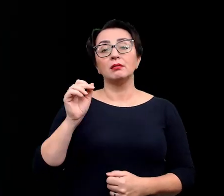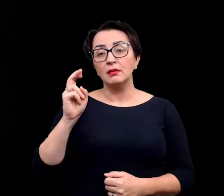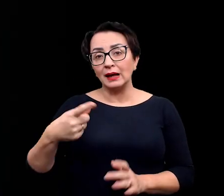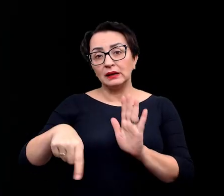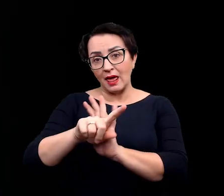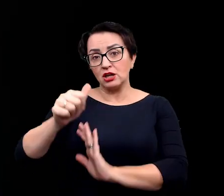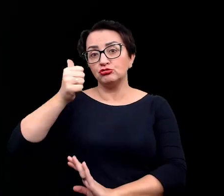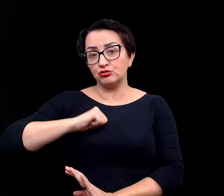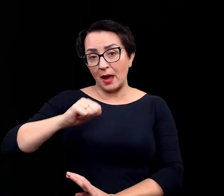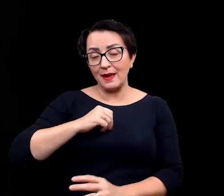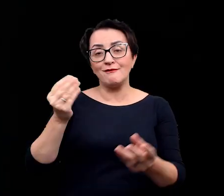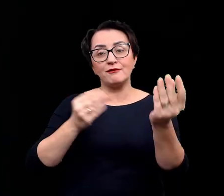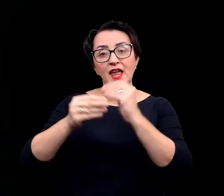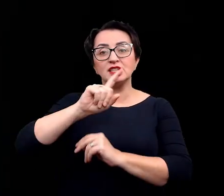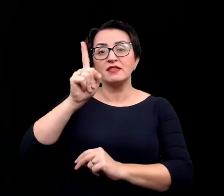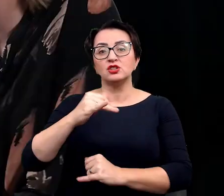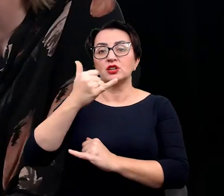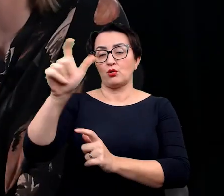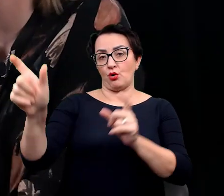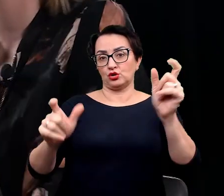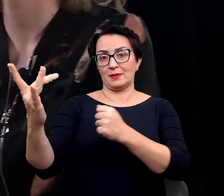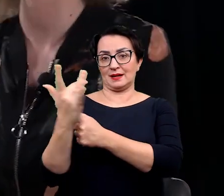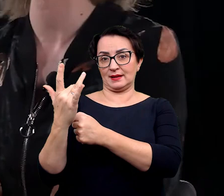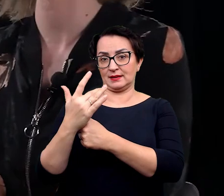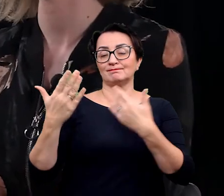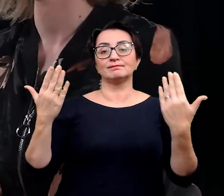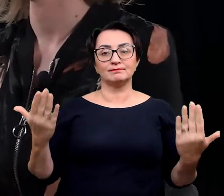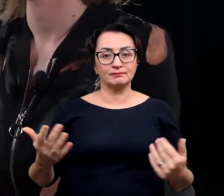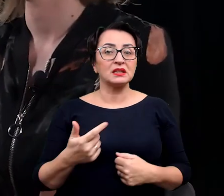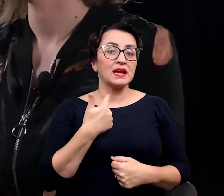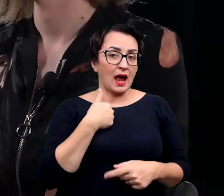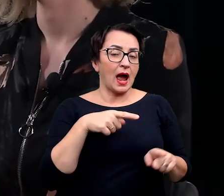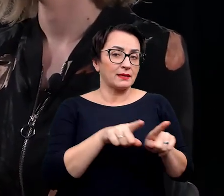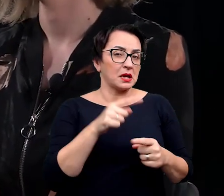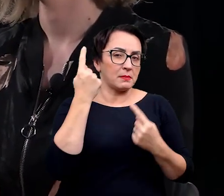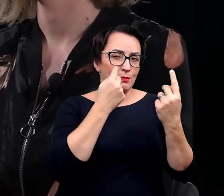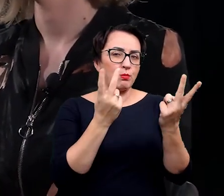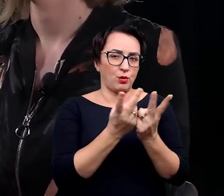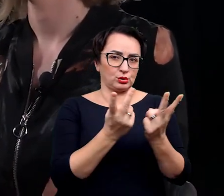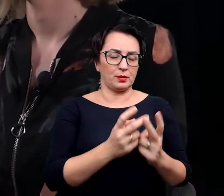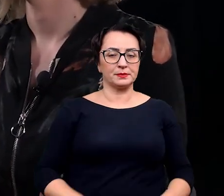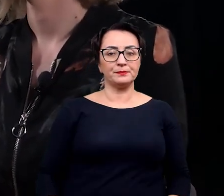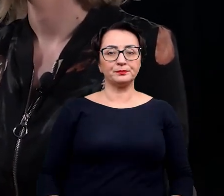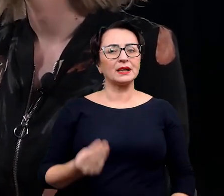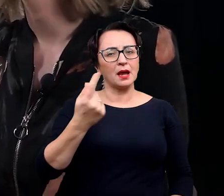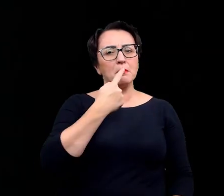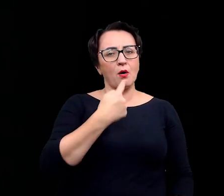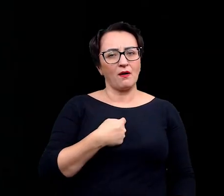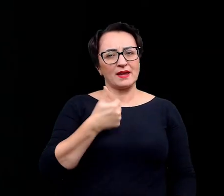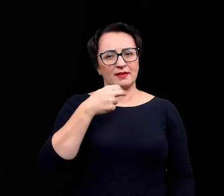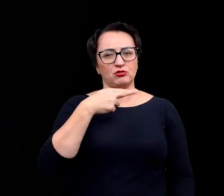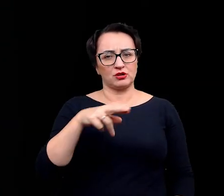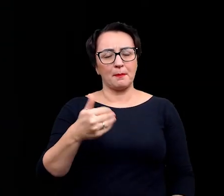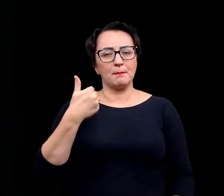W siebie samego, nie? Tak, dokładnie. Bardziej niż jakikolwiek inny krytyk. też tak, też tak myślę. Powiedz mi jeszcze